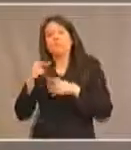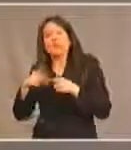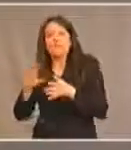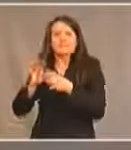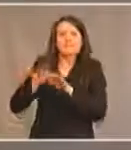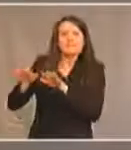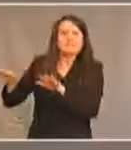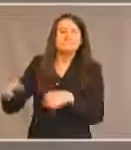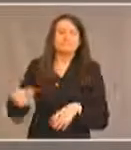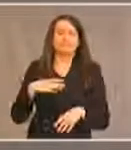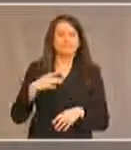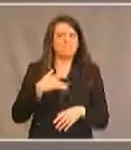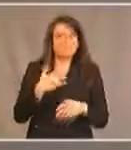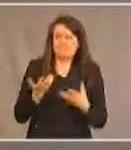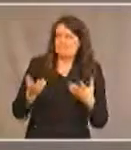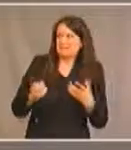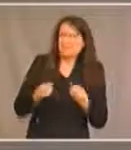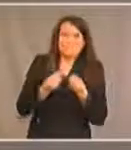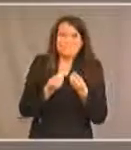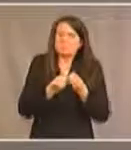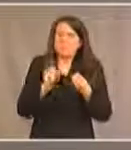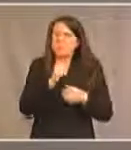Je ne pas qu'il y ait de panacées, malheureusement.